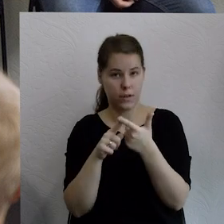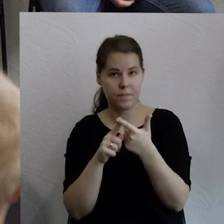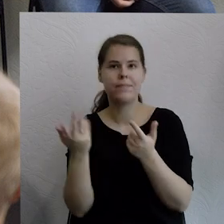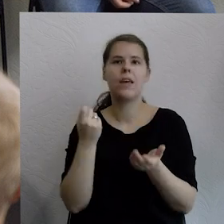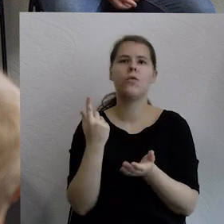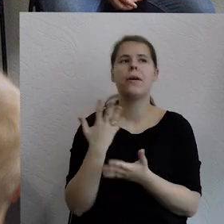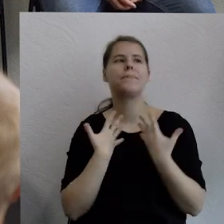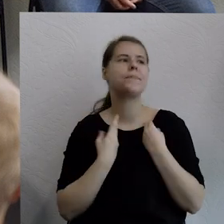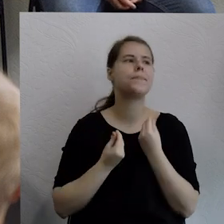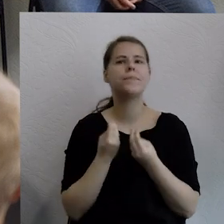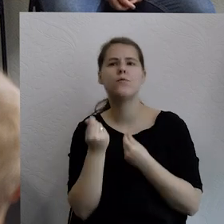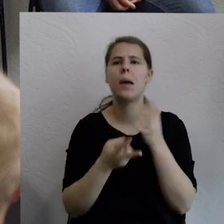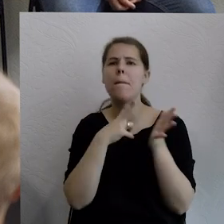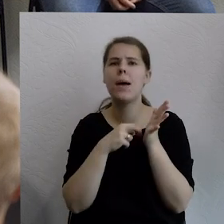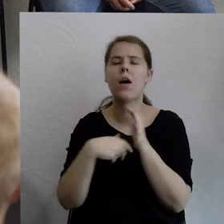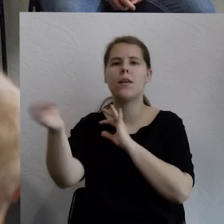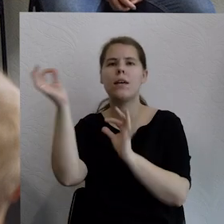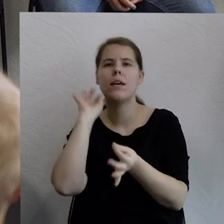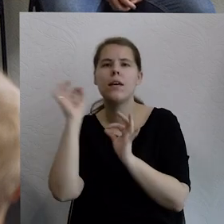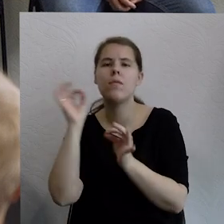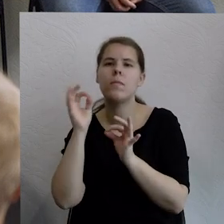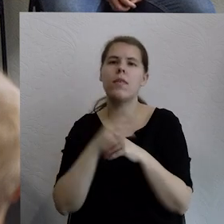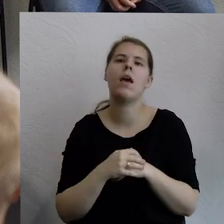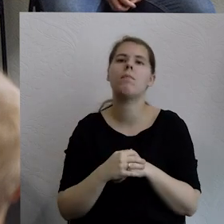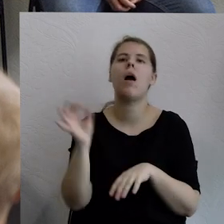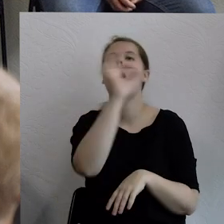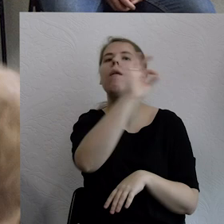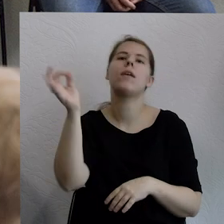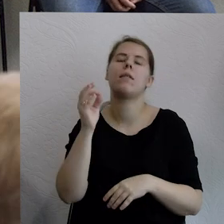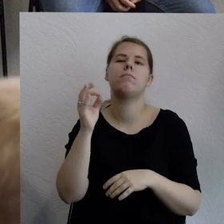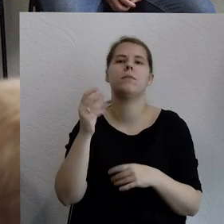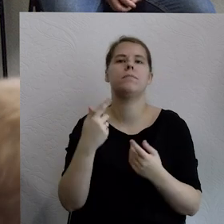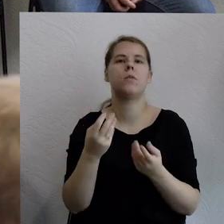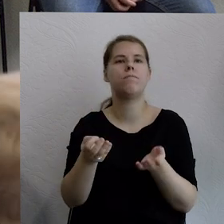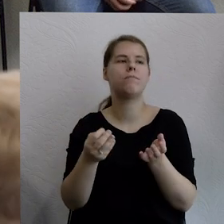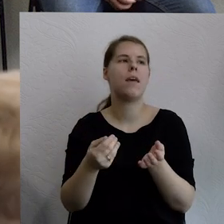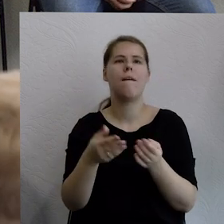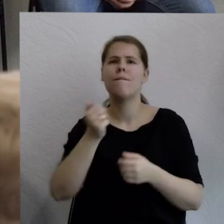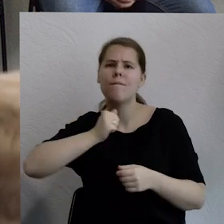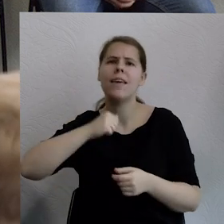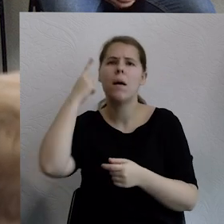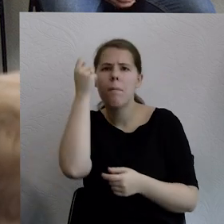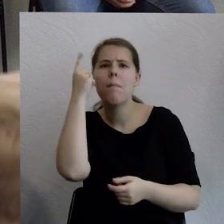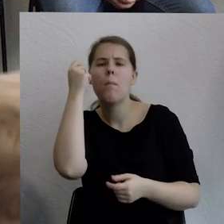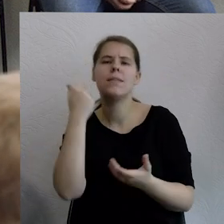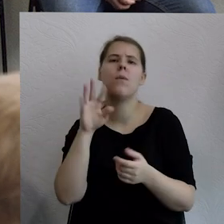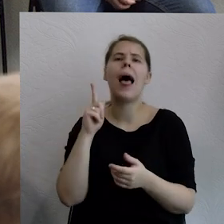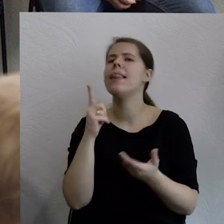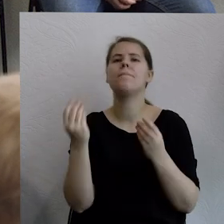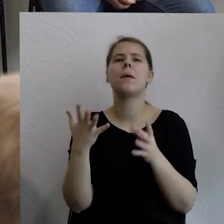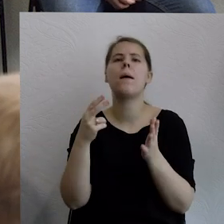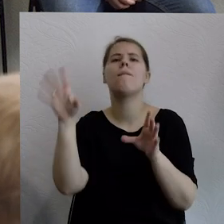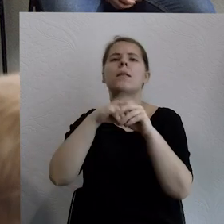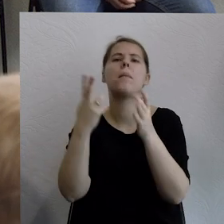informacji jak szczególnie w tak śmiałych wizjach tego co już może być w 2040 roku. Jak sobie poradzić z tymi